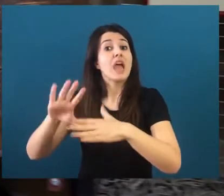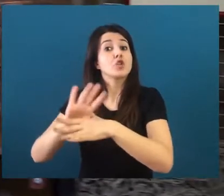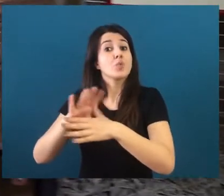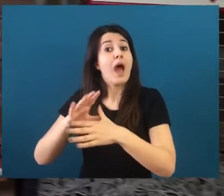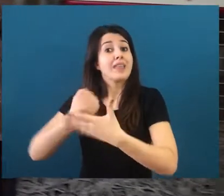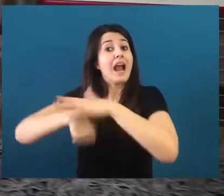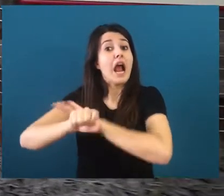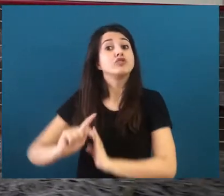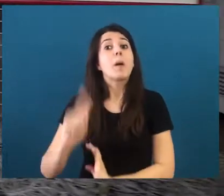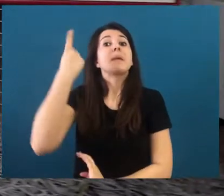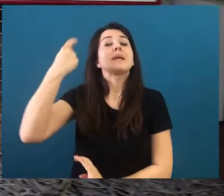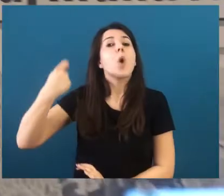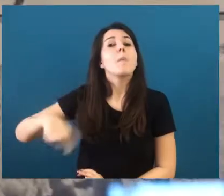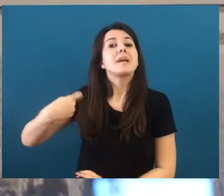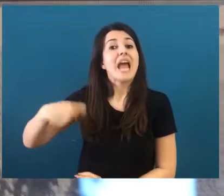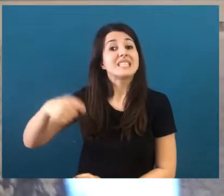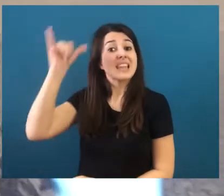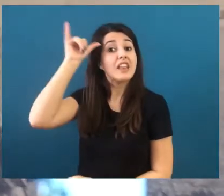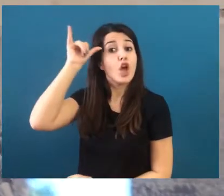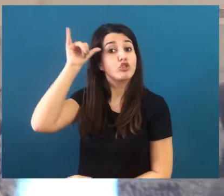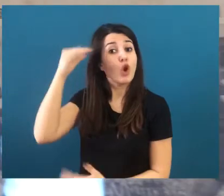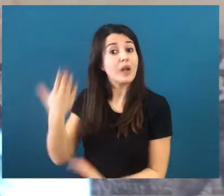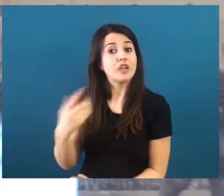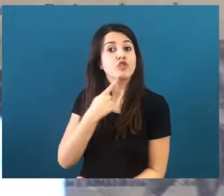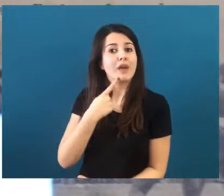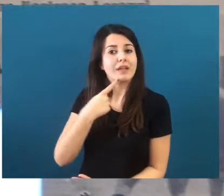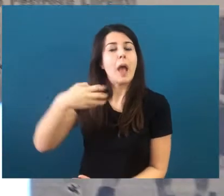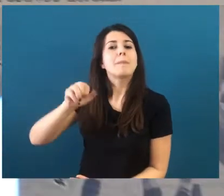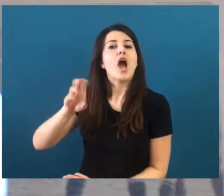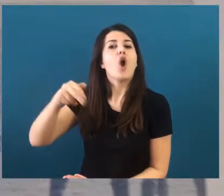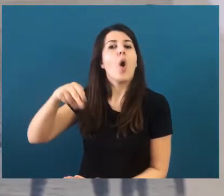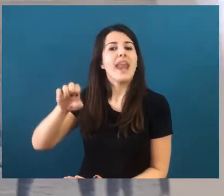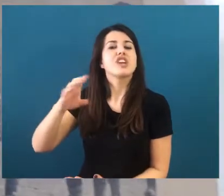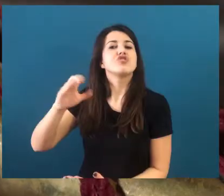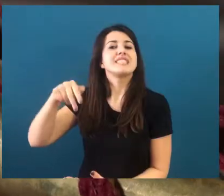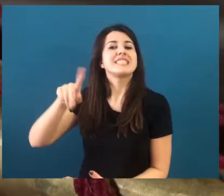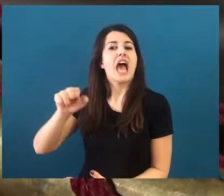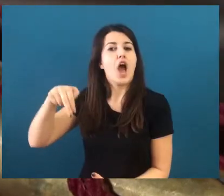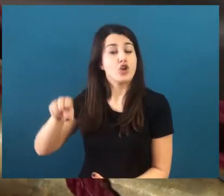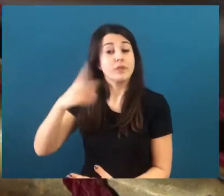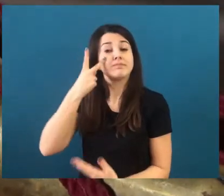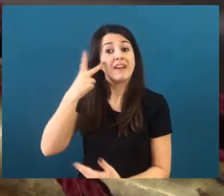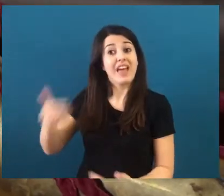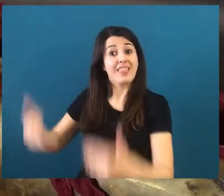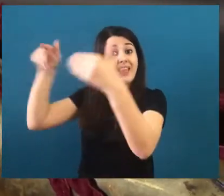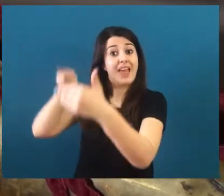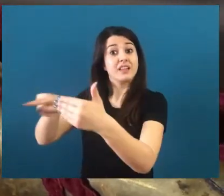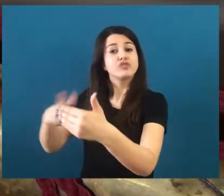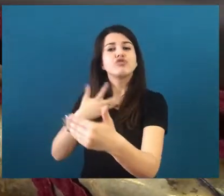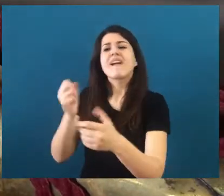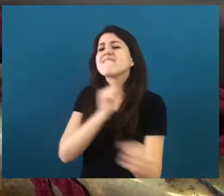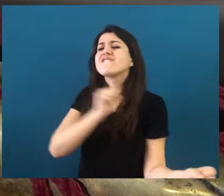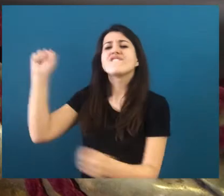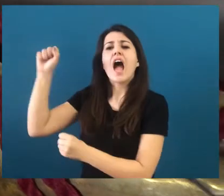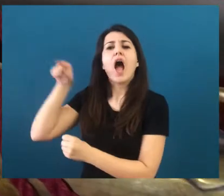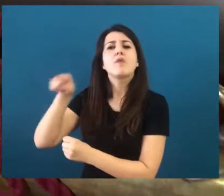voluto dal primo presidente del Torino, il presidente Marone Cinzano. In questa teca potete ammirare la